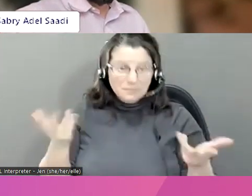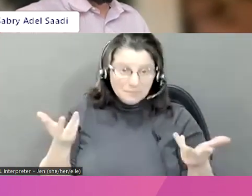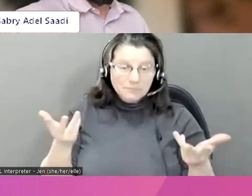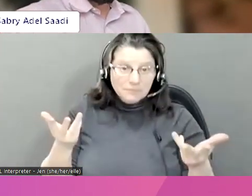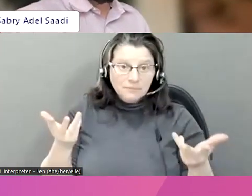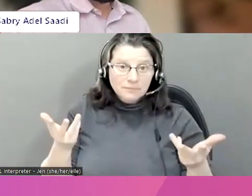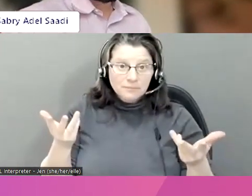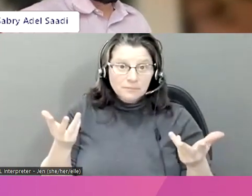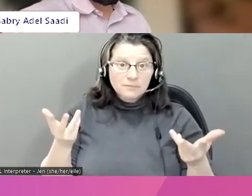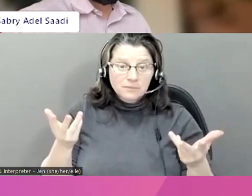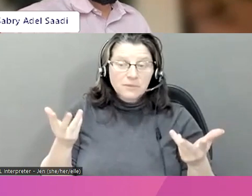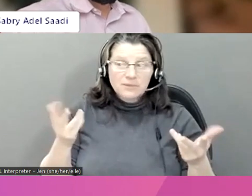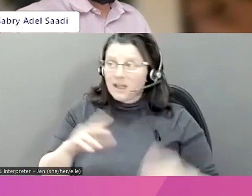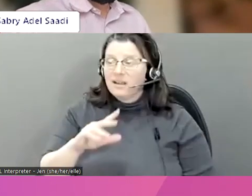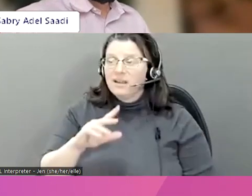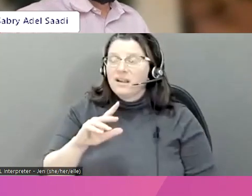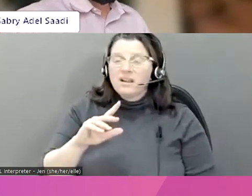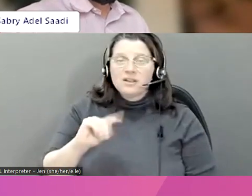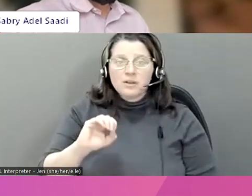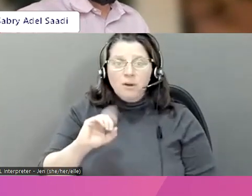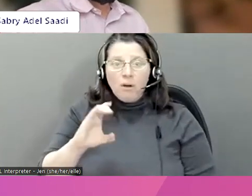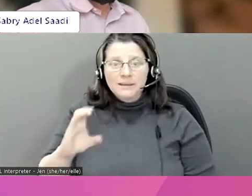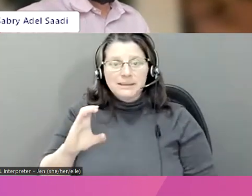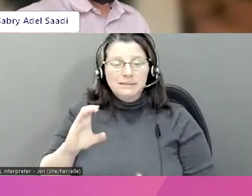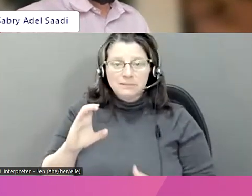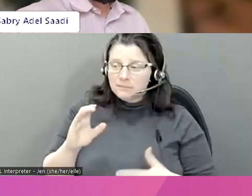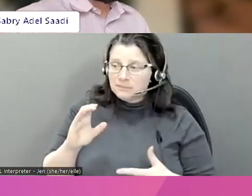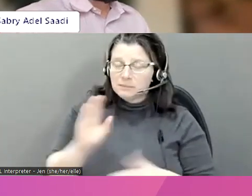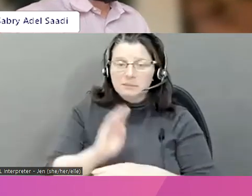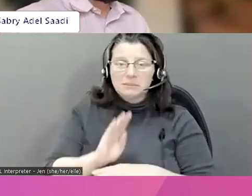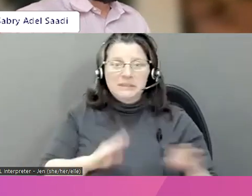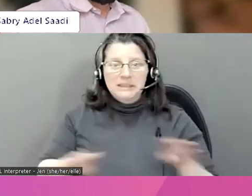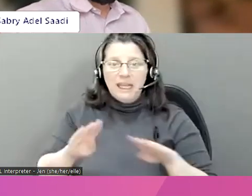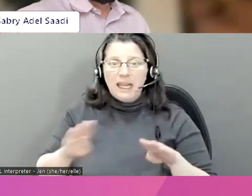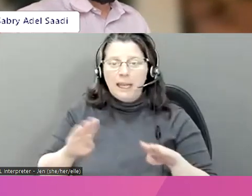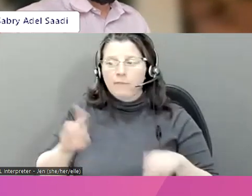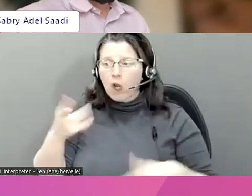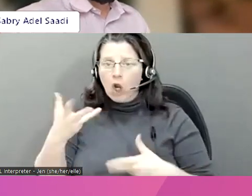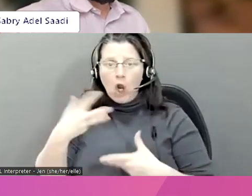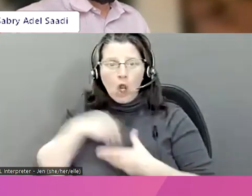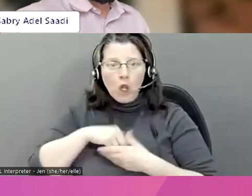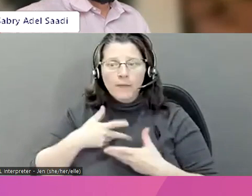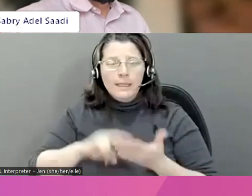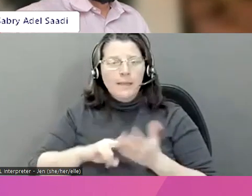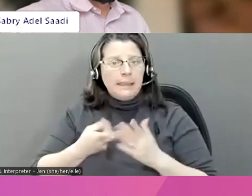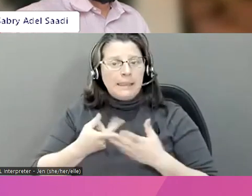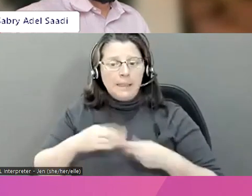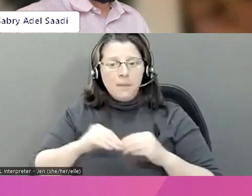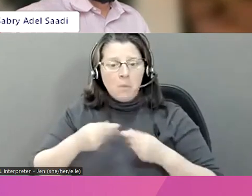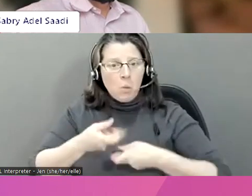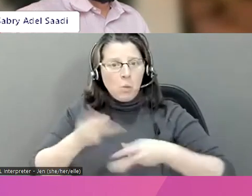Et donc, ces voix hégémoniques de masculinité toxique vont dire des choses plutôt extrêmes.